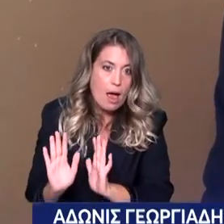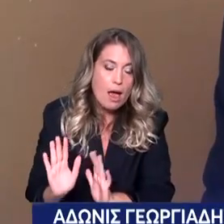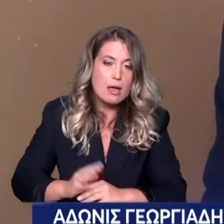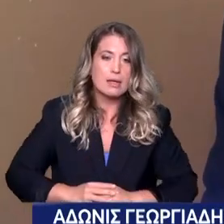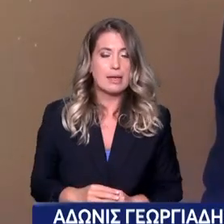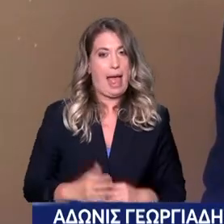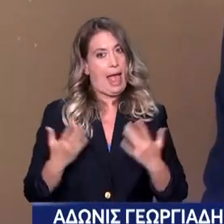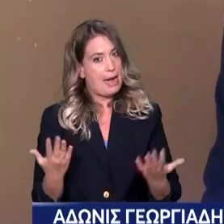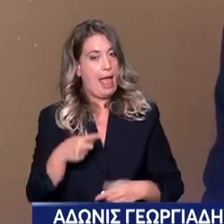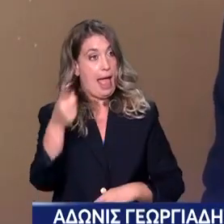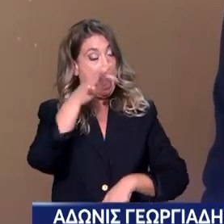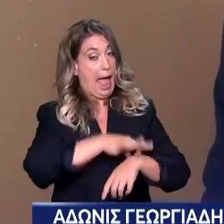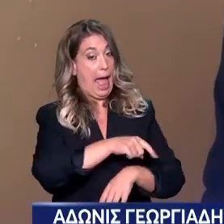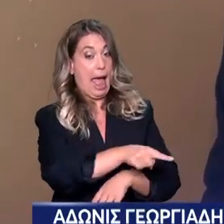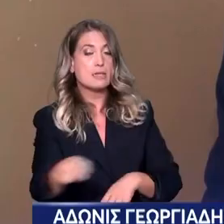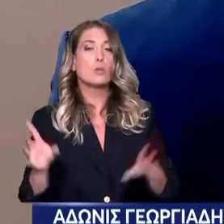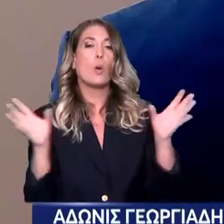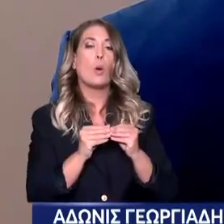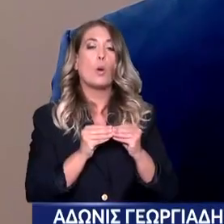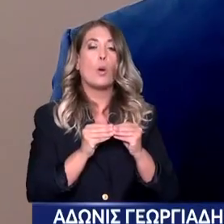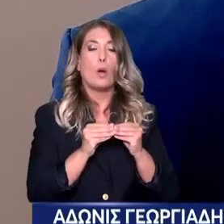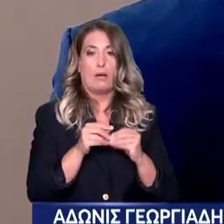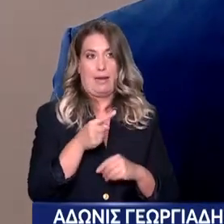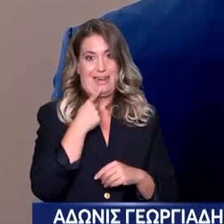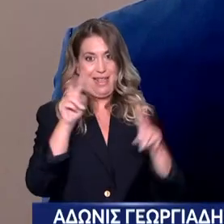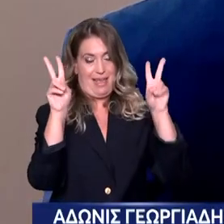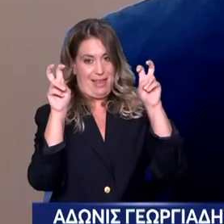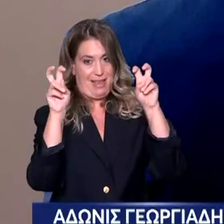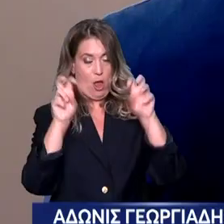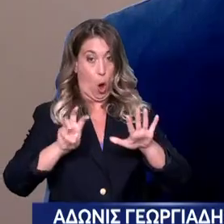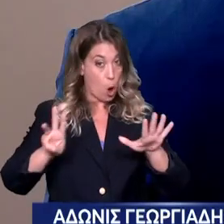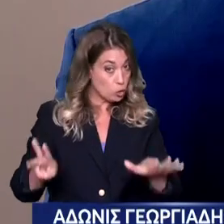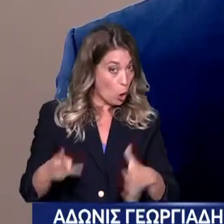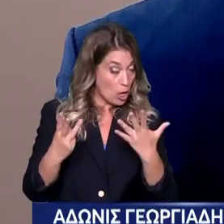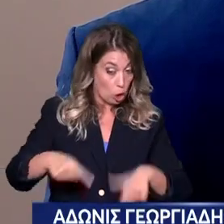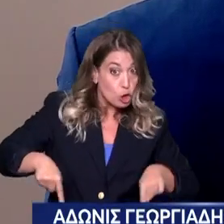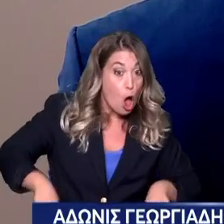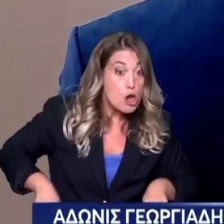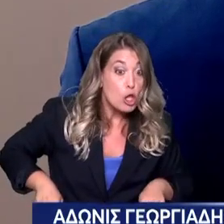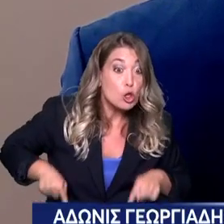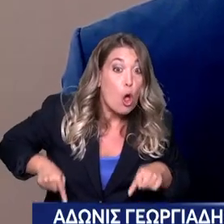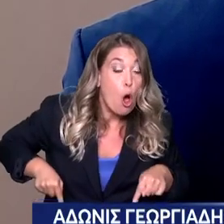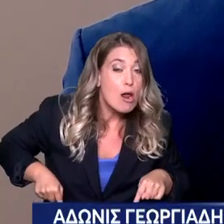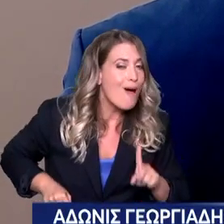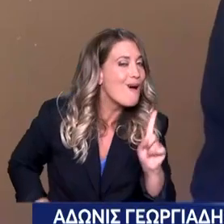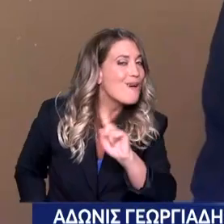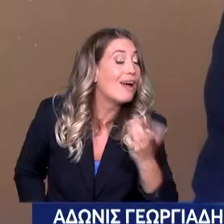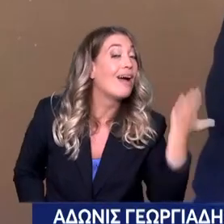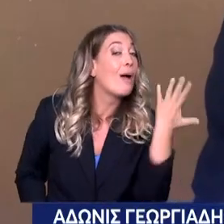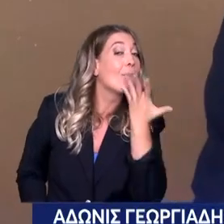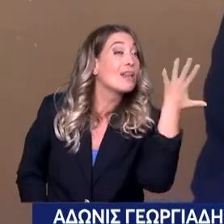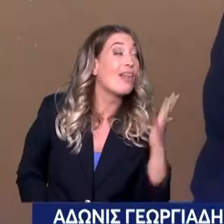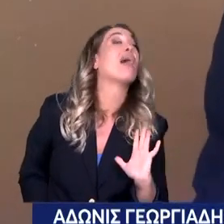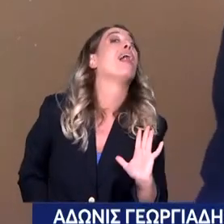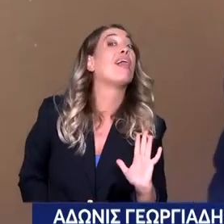απόγνωση ασθενείς αναμένουν έως 8 ώρες στην εφημερία. Τώρα περιμένουν 8 ώρες στην εφημερία. Λέει πριν από 5 χρόνια δεν περιμένουν